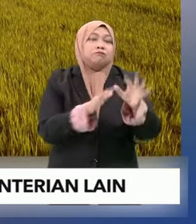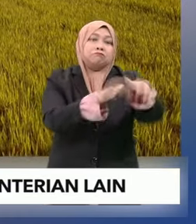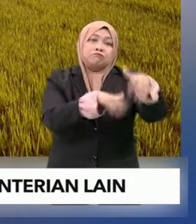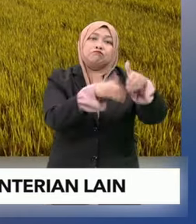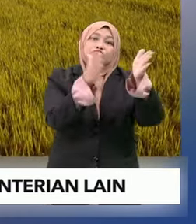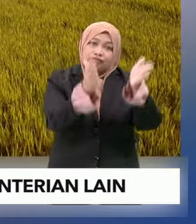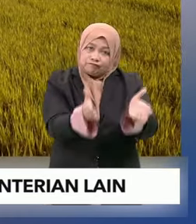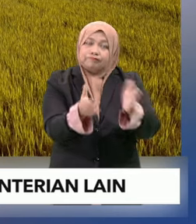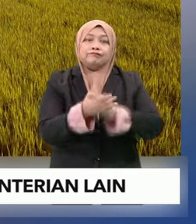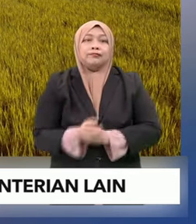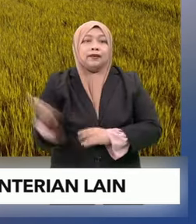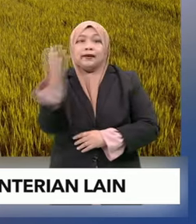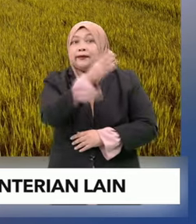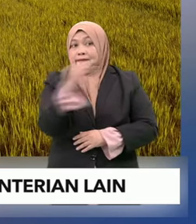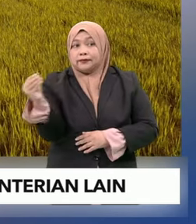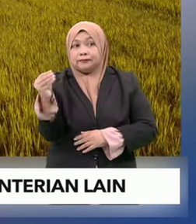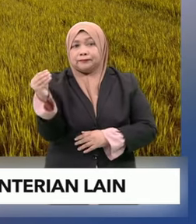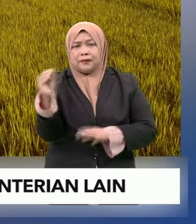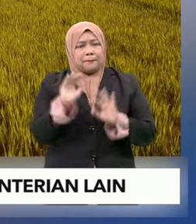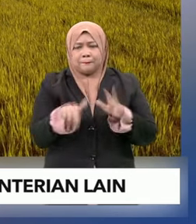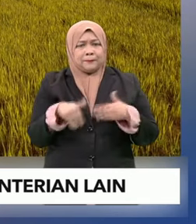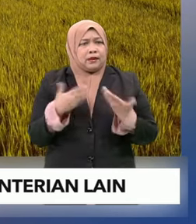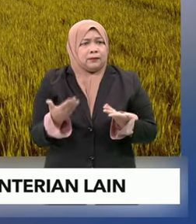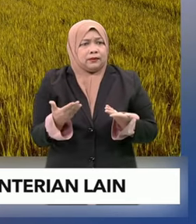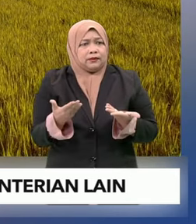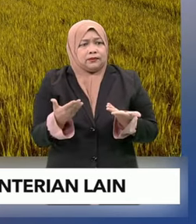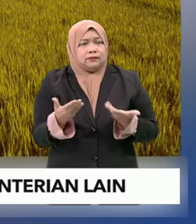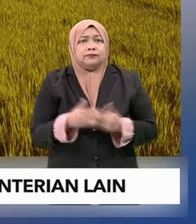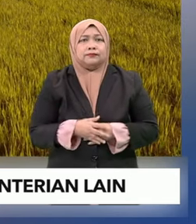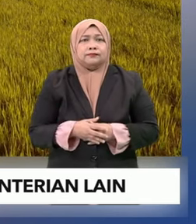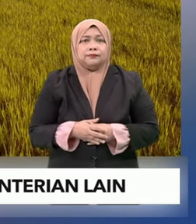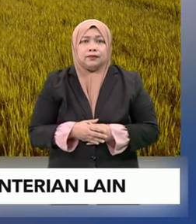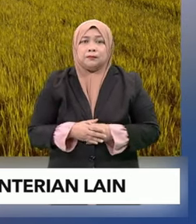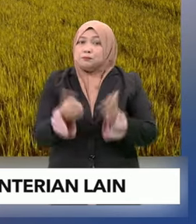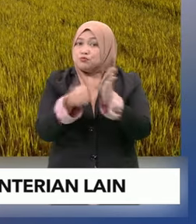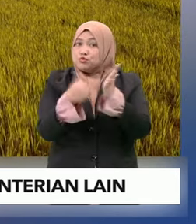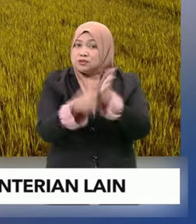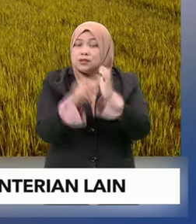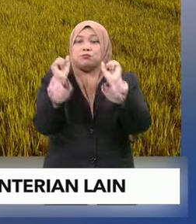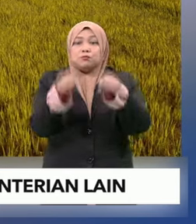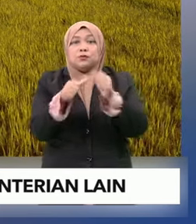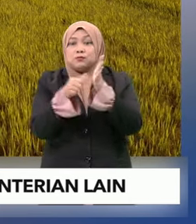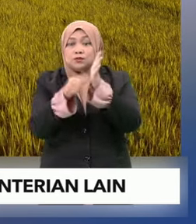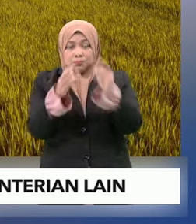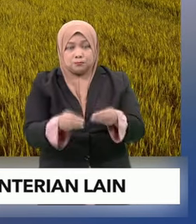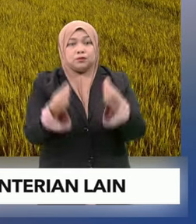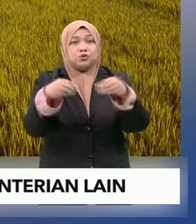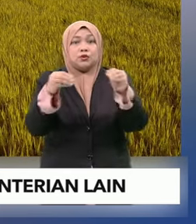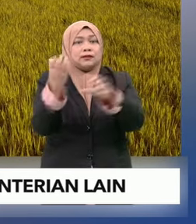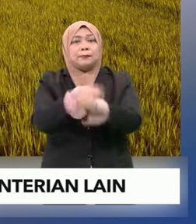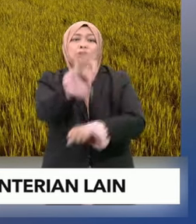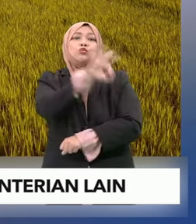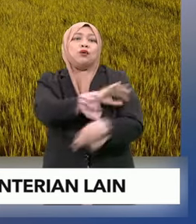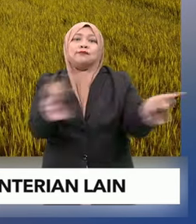padi. Kemudian bagaimana juga peruncit dapat menjual mereka juga boleh mendapat